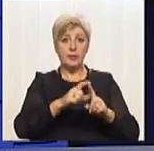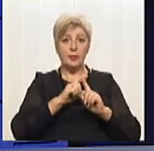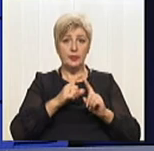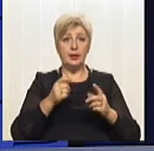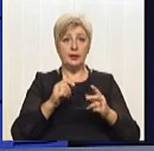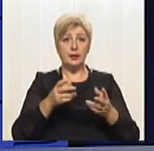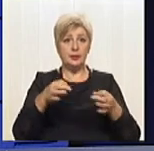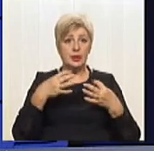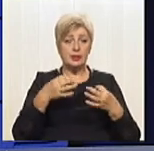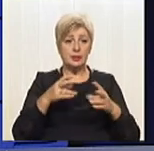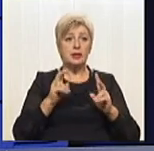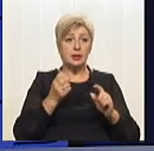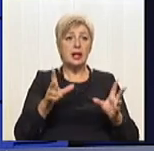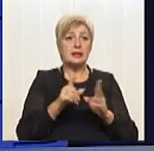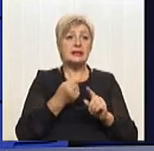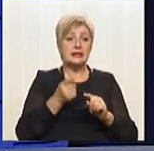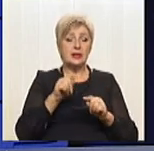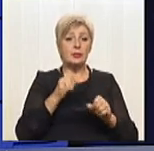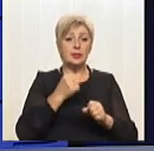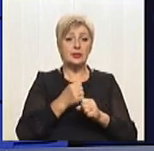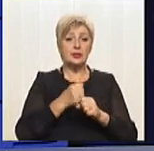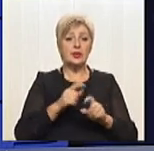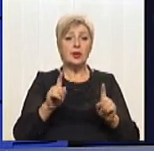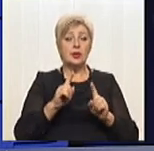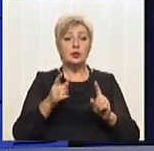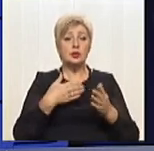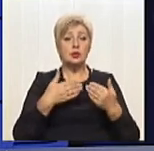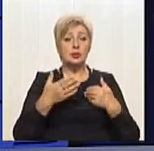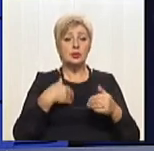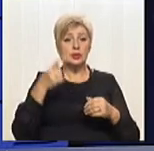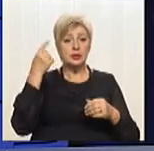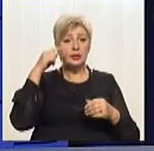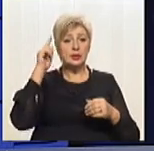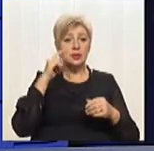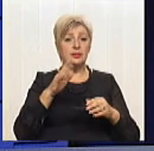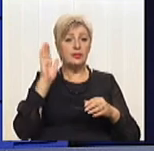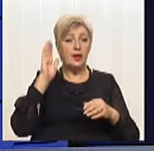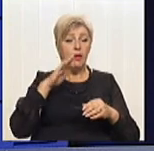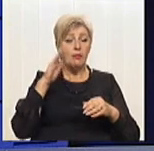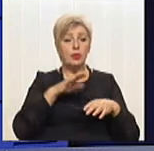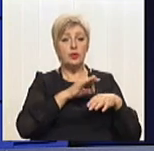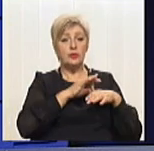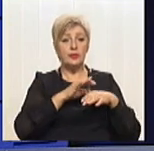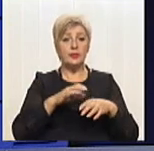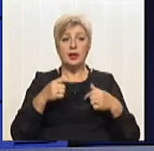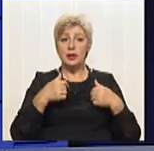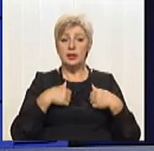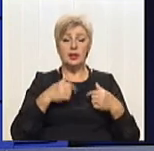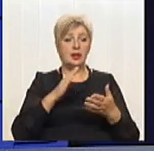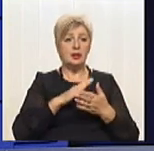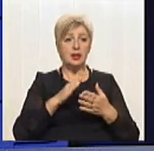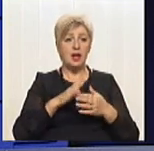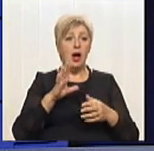нам розуміння, як нам з цим працювати. Що стосується ініціативи про закон правового відведення, знаєте, я не є дуже великим оптимістом